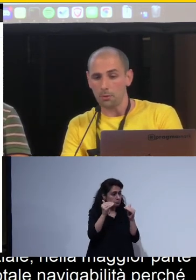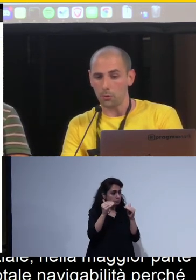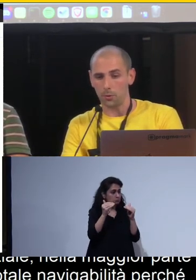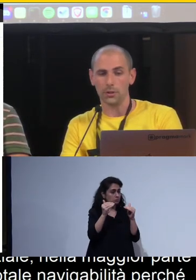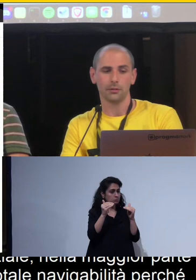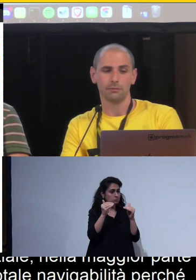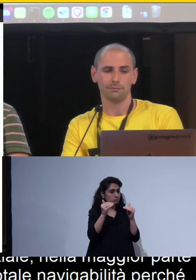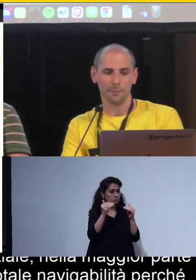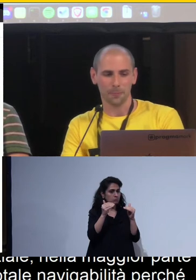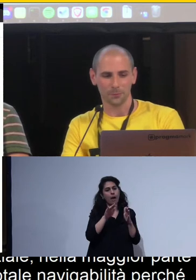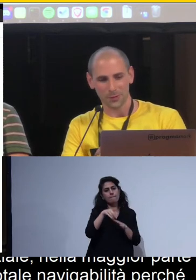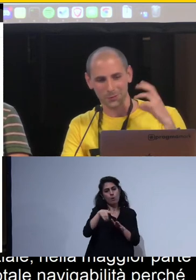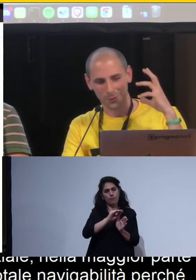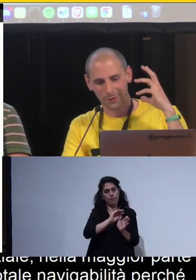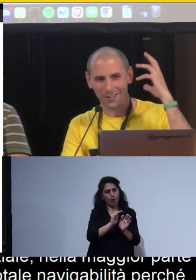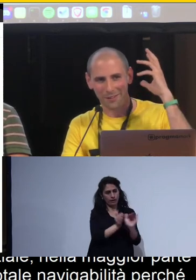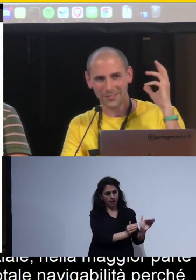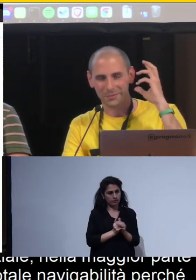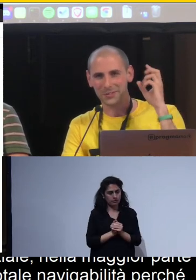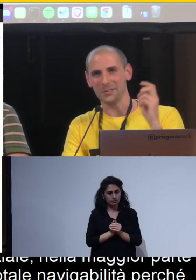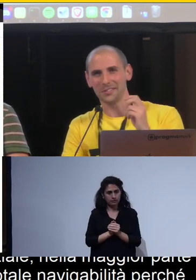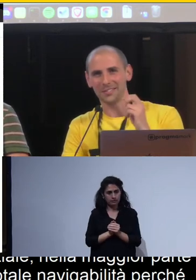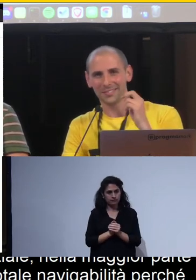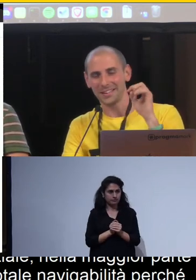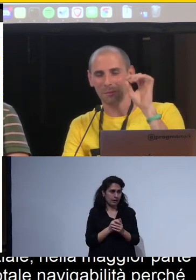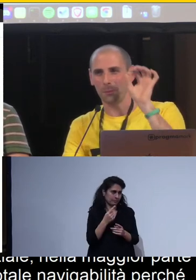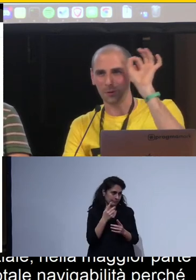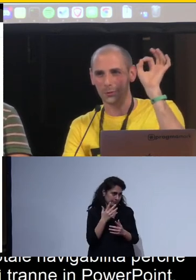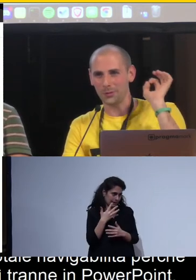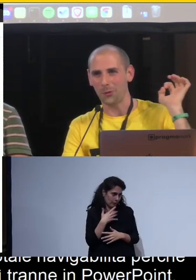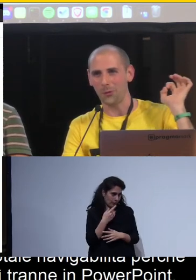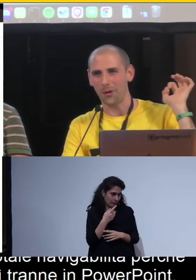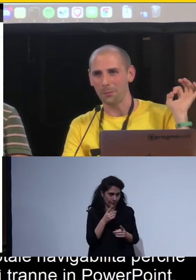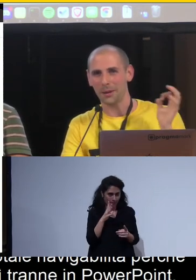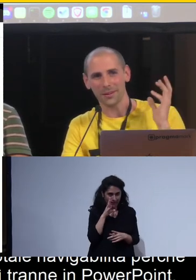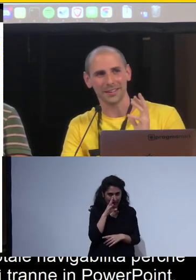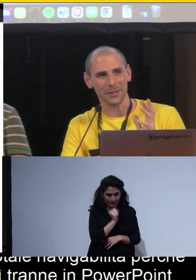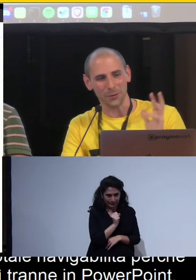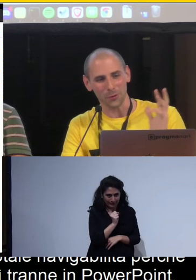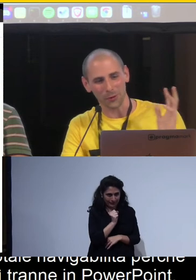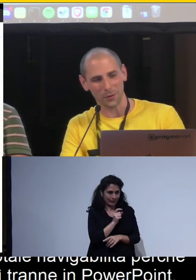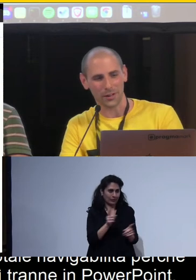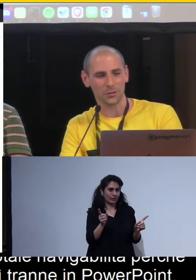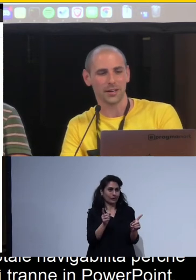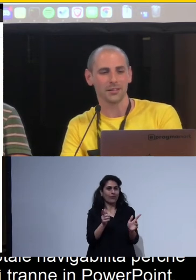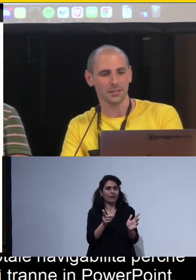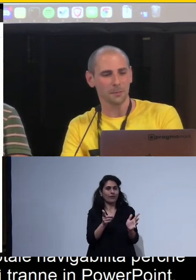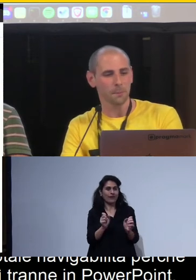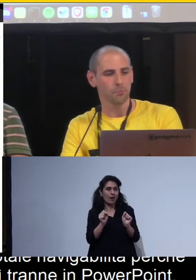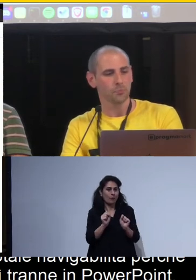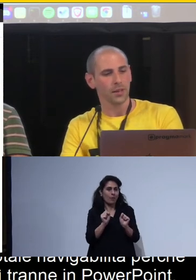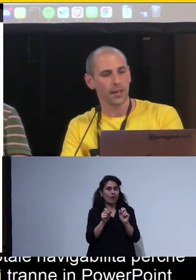tranne in PowerPoint. Sicuramente avrete capito, già un po' intuito, quale potrebbe essere il migliore di quello della nostra